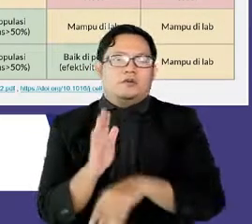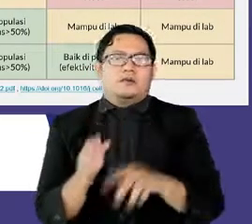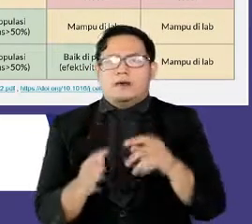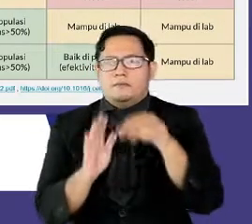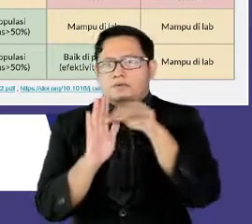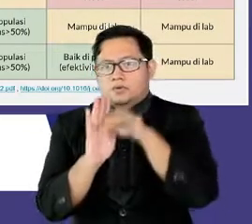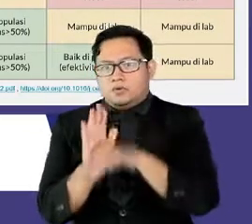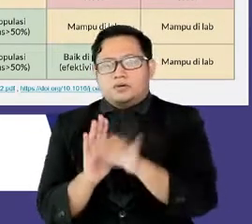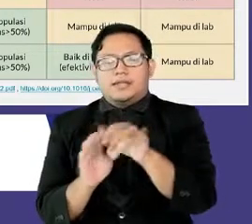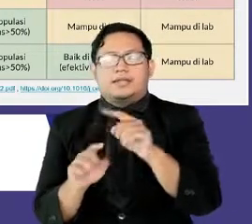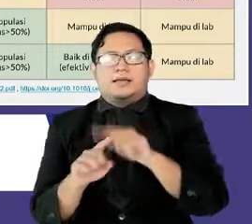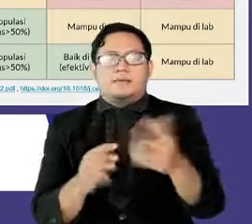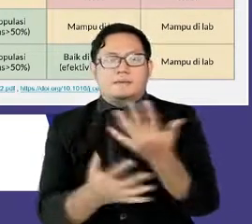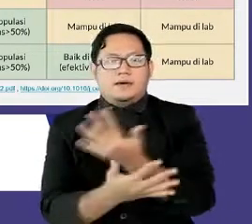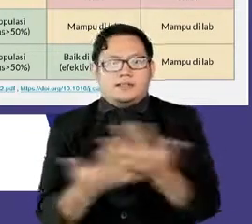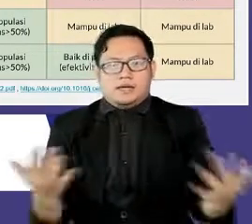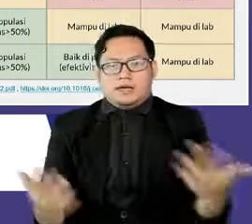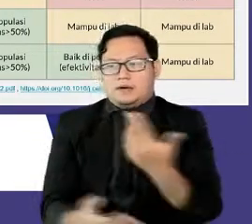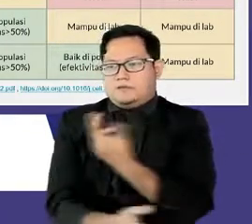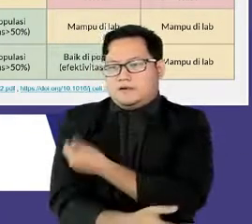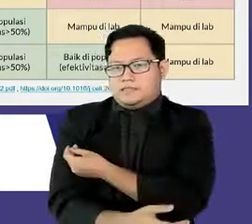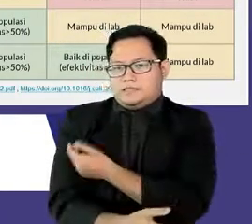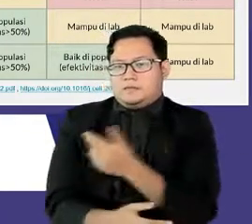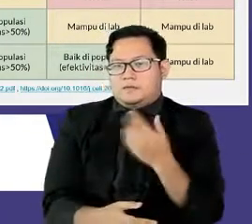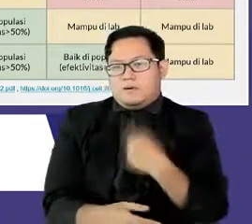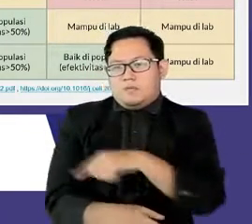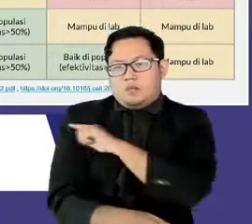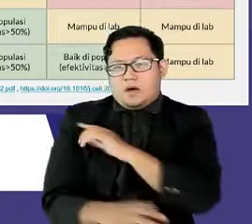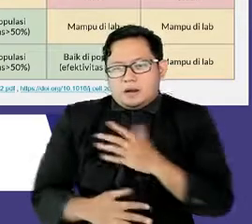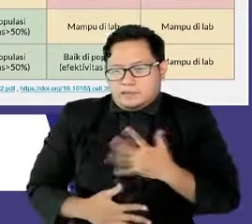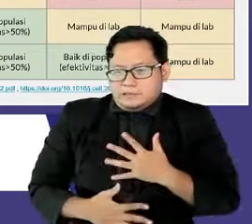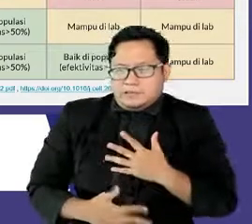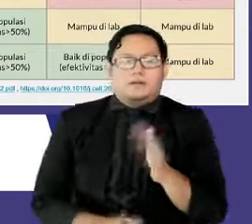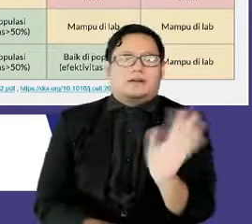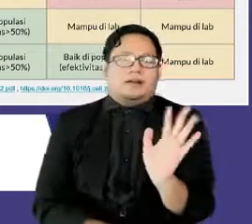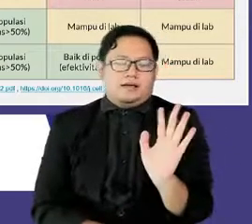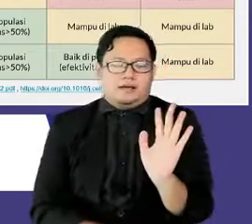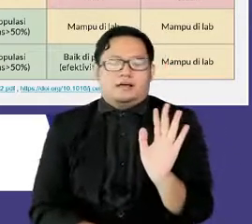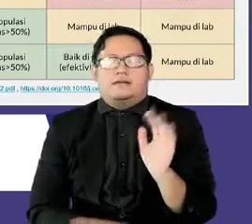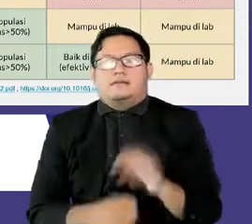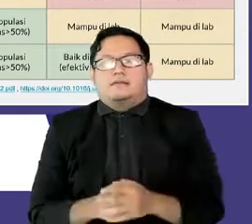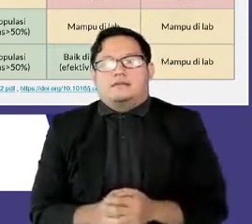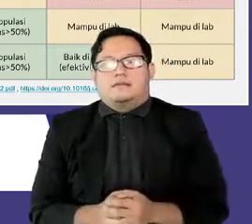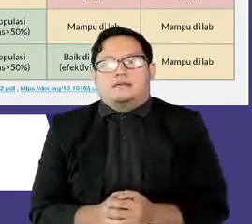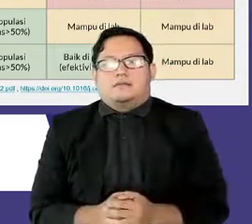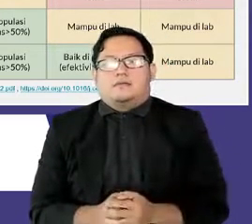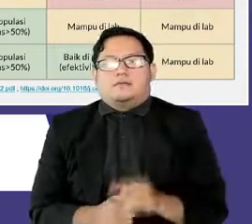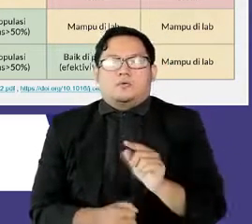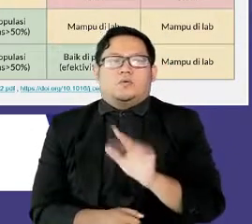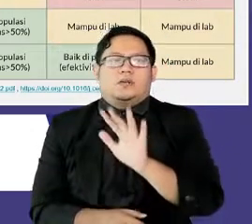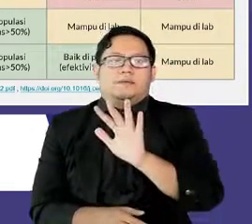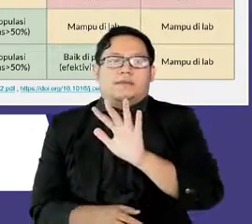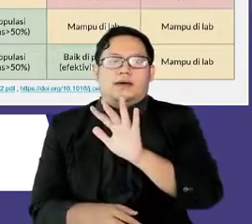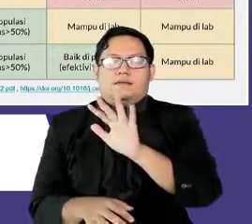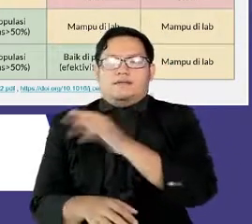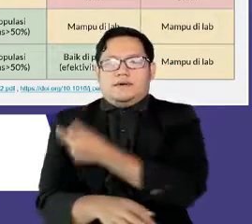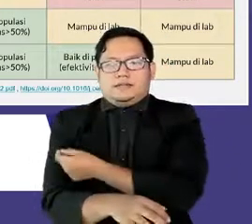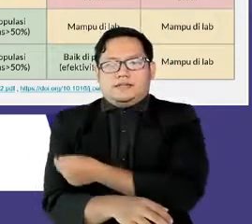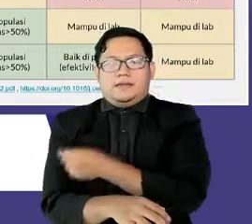tidak perlu khawatir akan kemampuan vaksin khususnya terhadap kelima jenis vaksin yang telah digunakan di Indonesia.